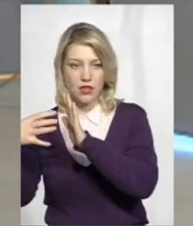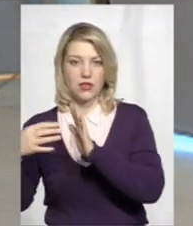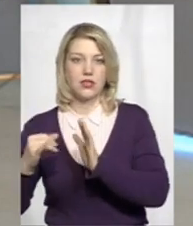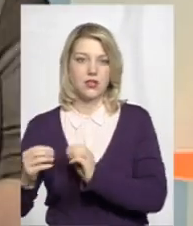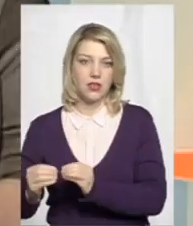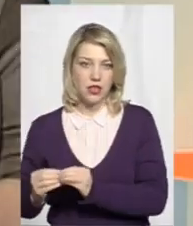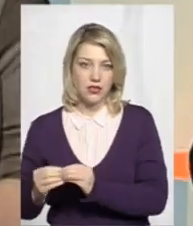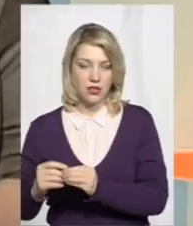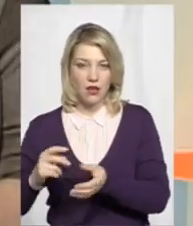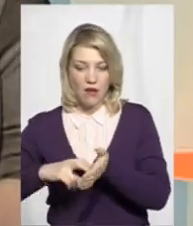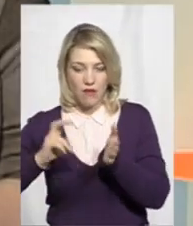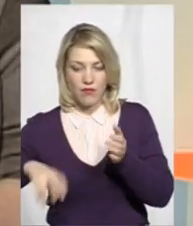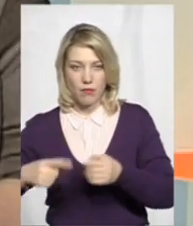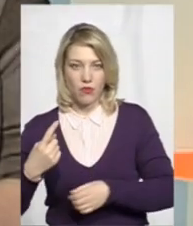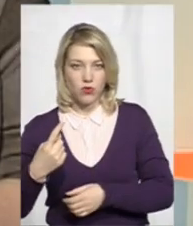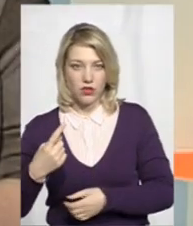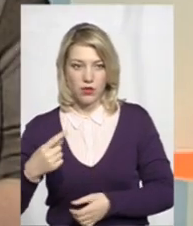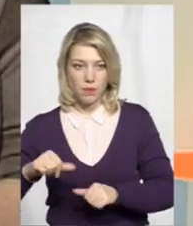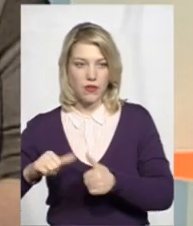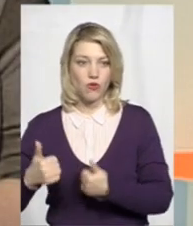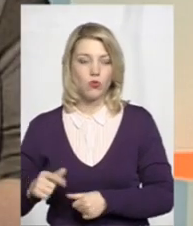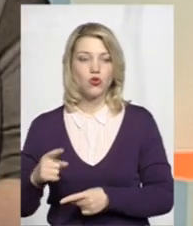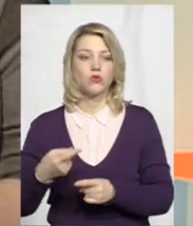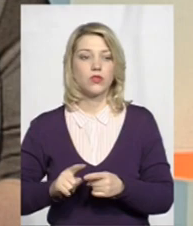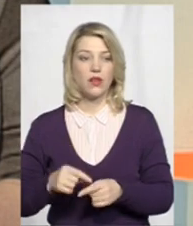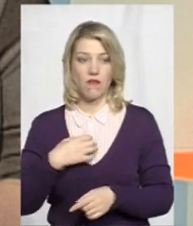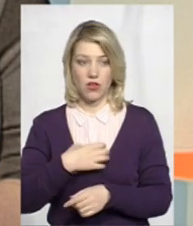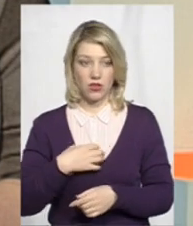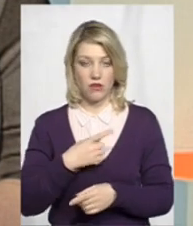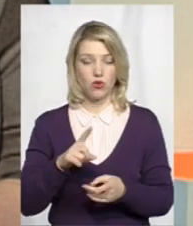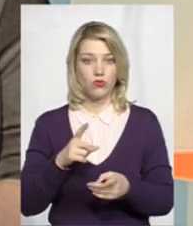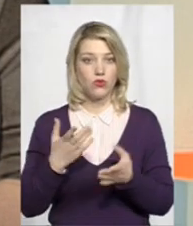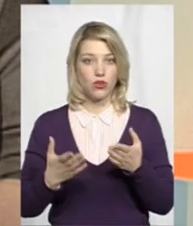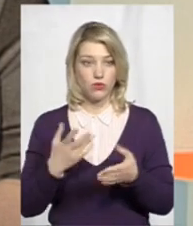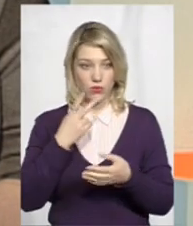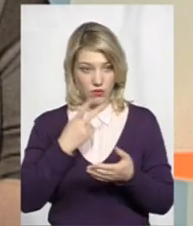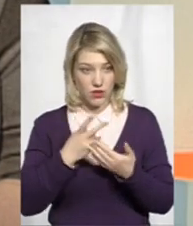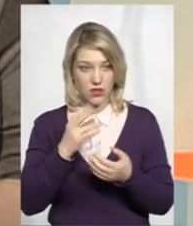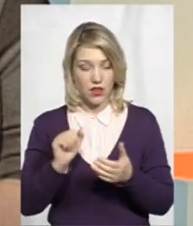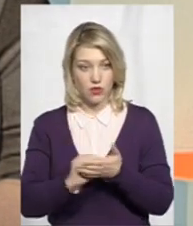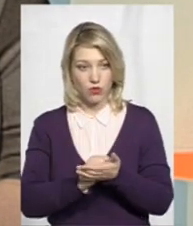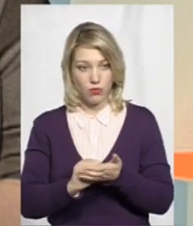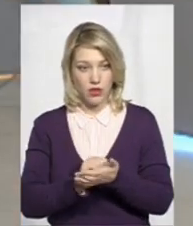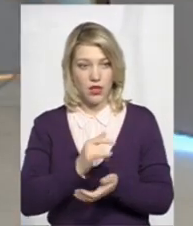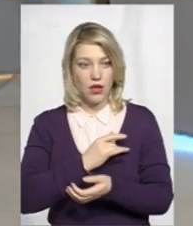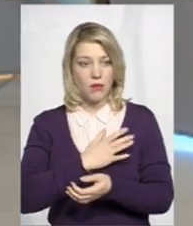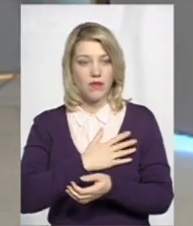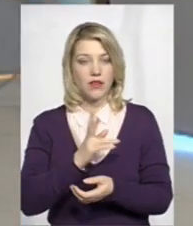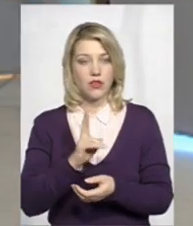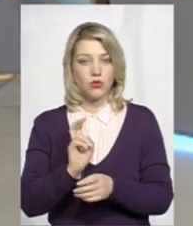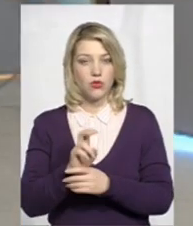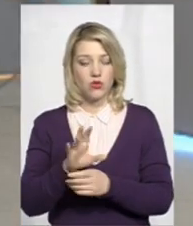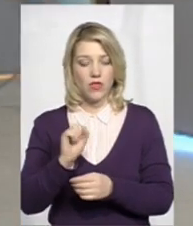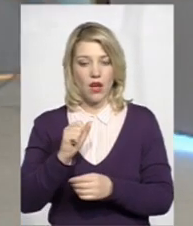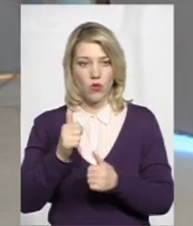Тобто, випав один формат. Чому це важливо? Тому що, коли ми подивимося на документи от приватника, який прийшов до